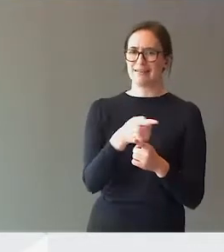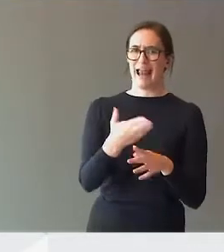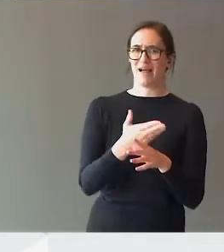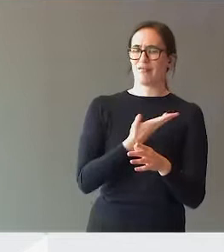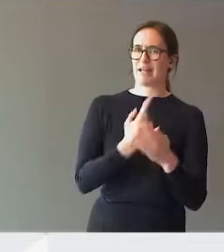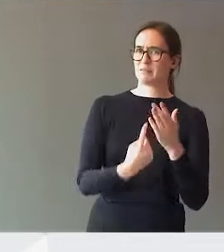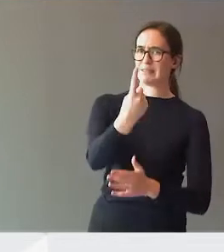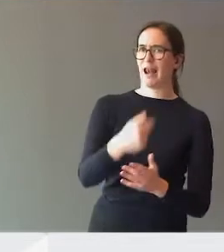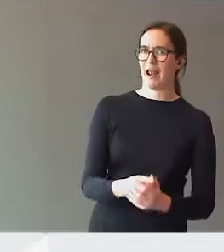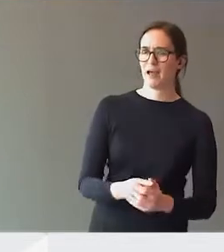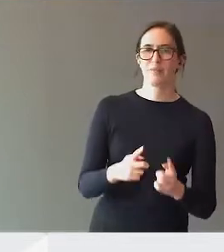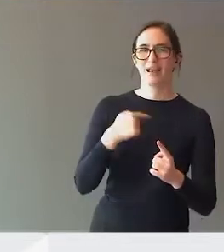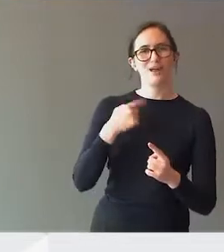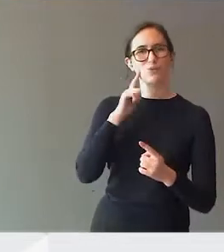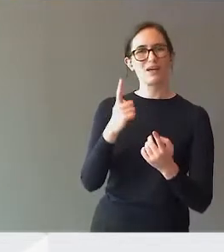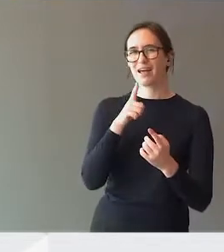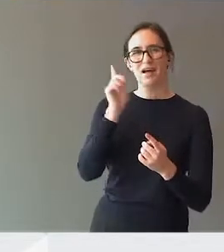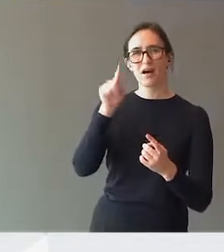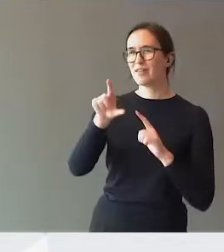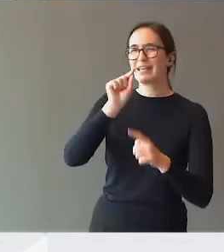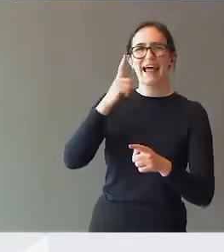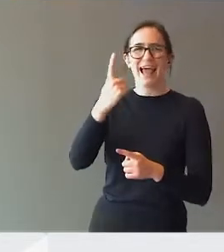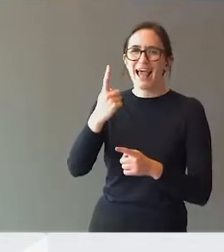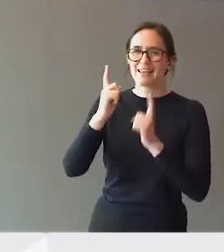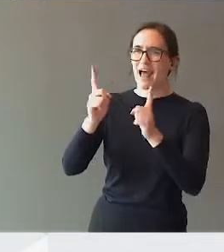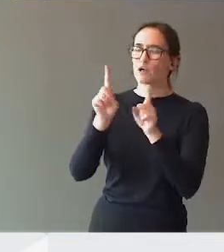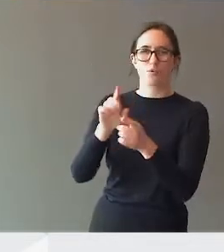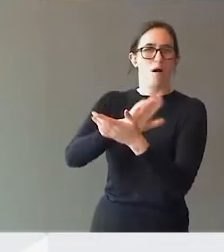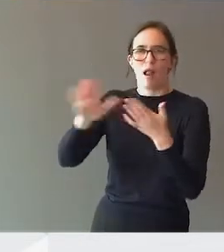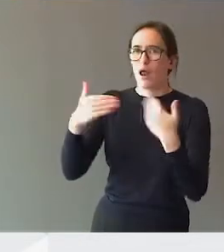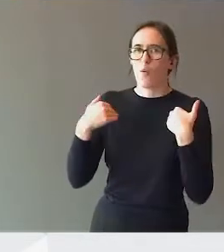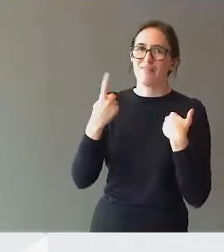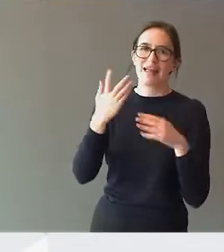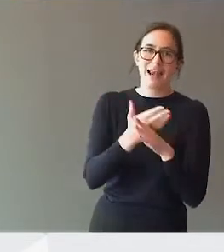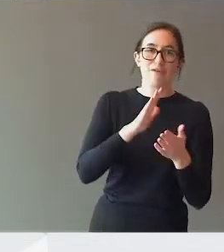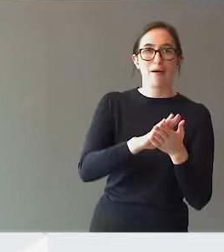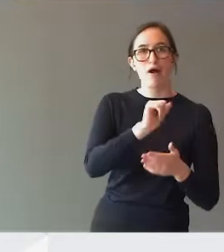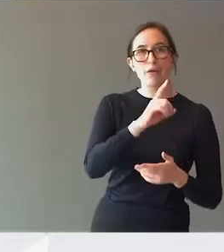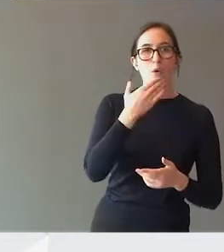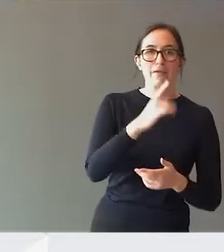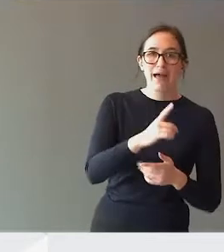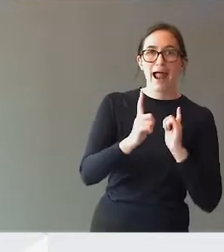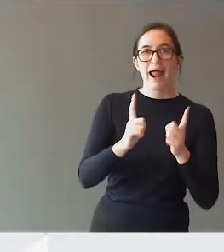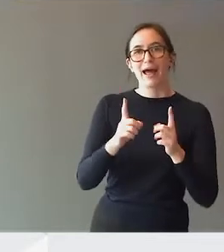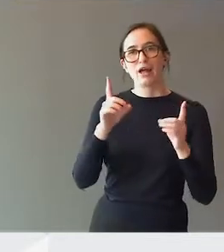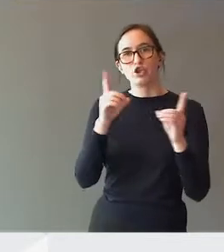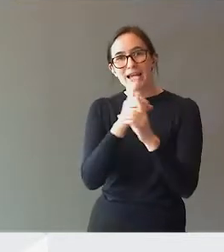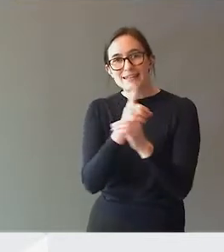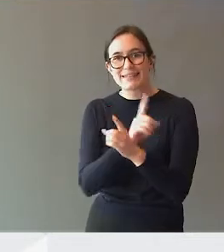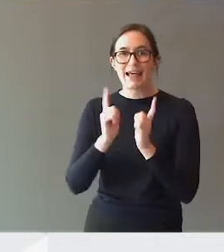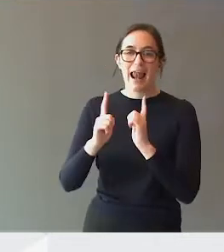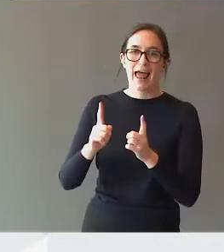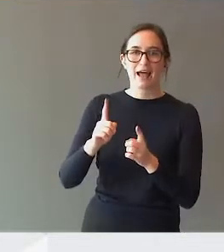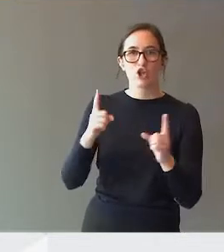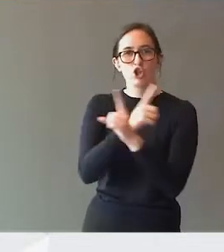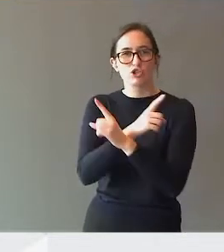Jeg tror ikke du møter en lærer som ikke har vært borte i en elev med ADHD, eller dyslexi, eller dyskalkeri, i løpet av de